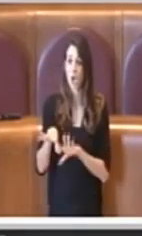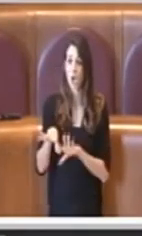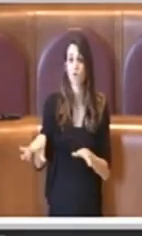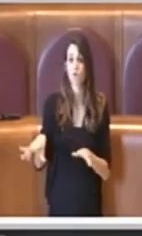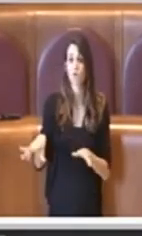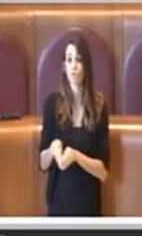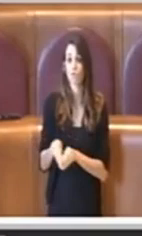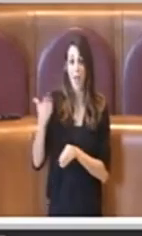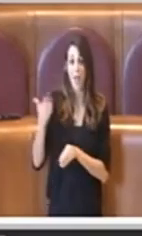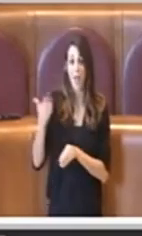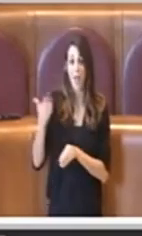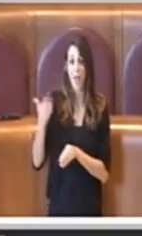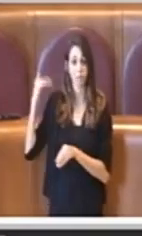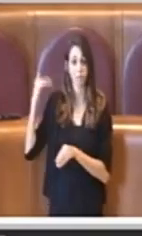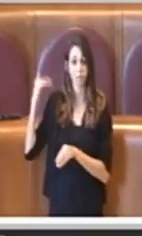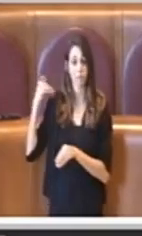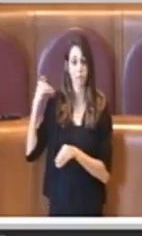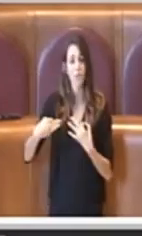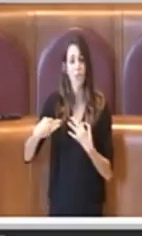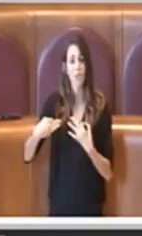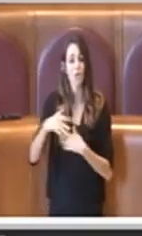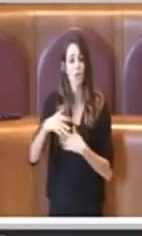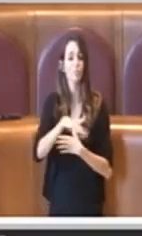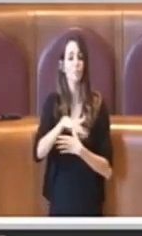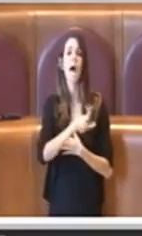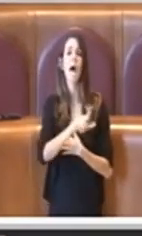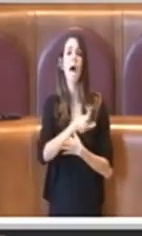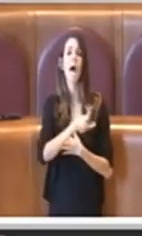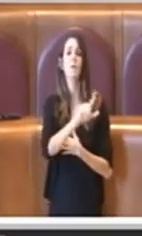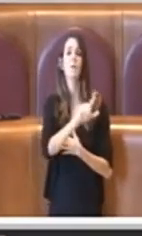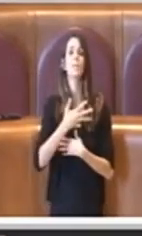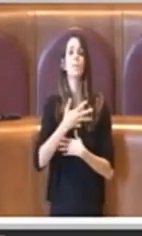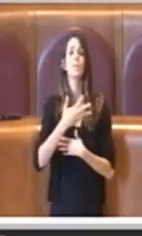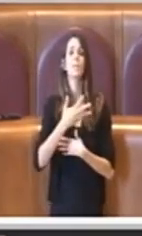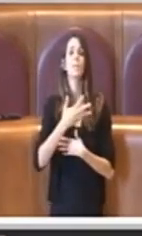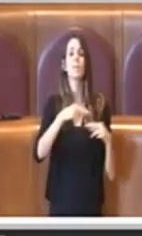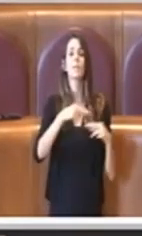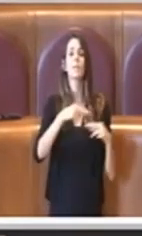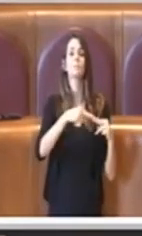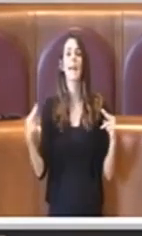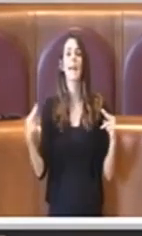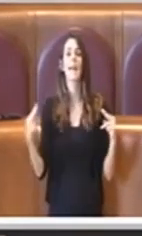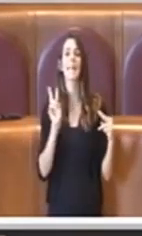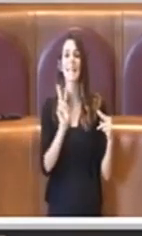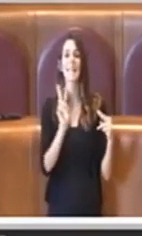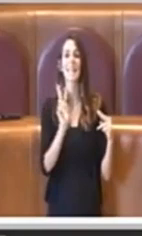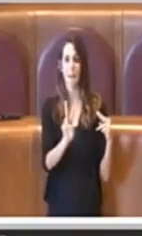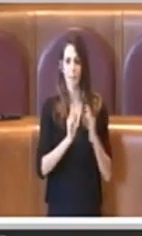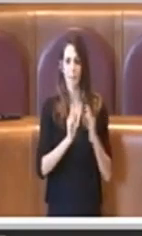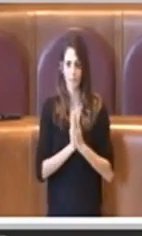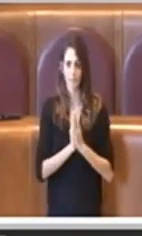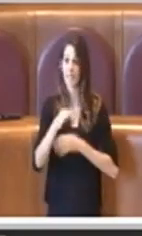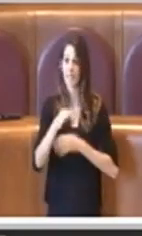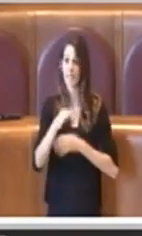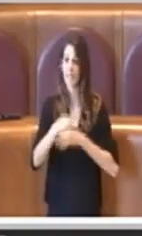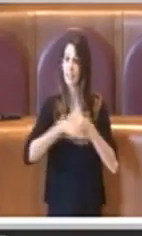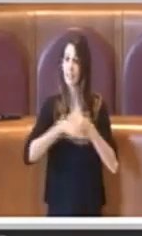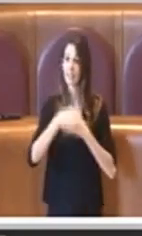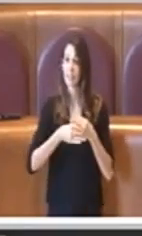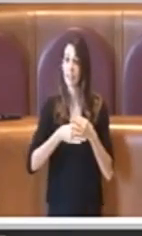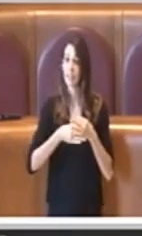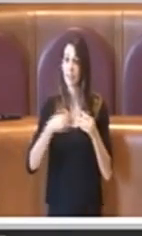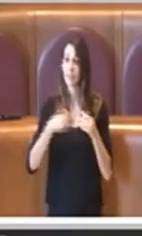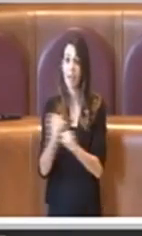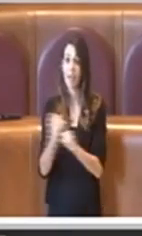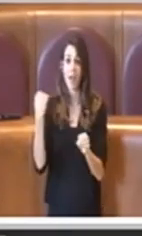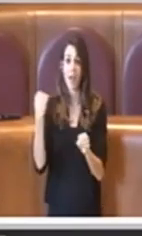decise che sulla Laurentina passava il corridoio filo tramviario e quindi era incompatibile con l'opera